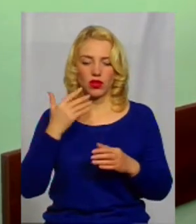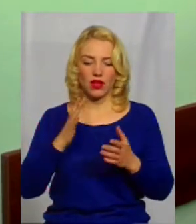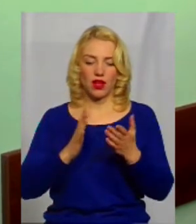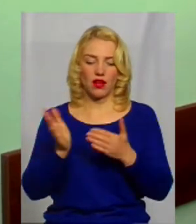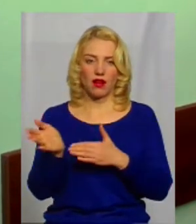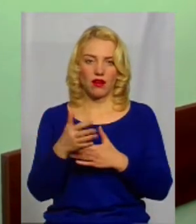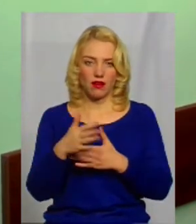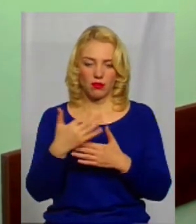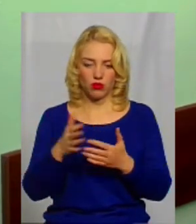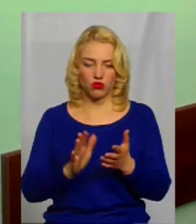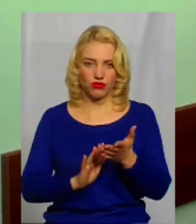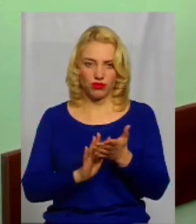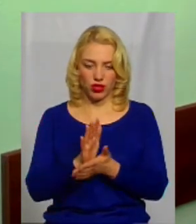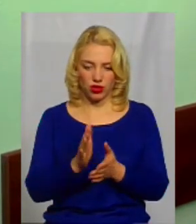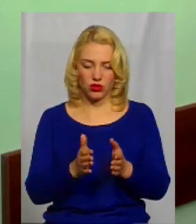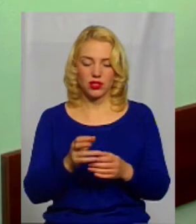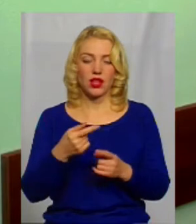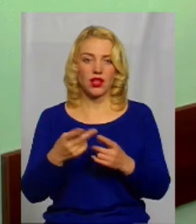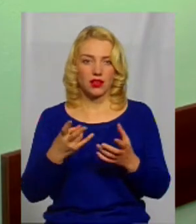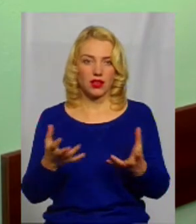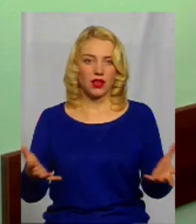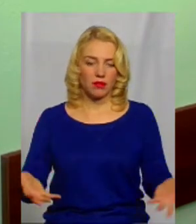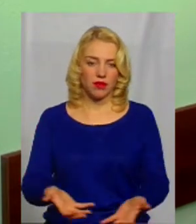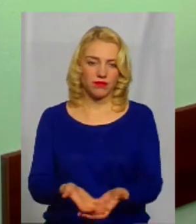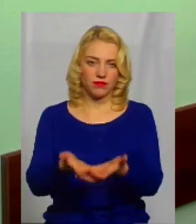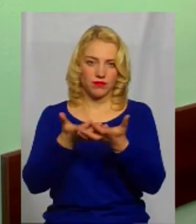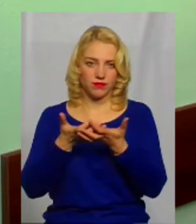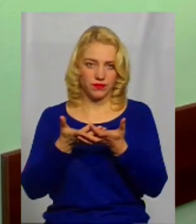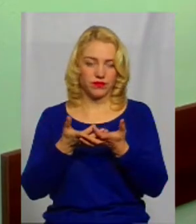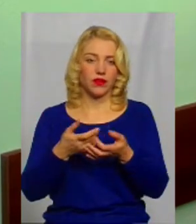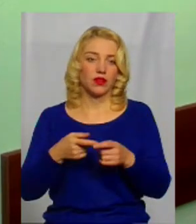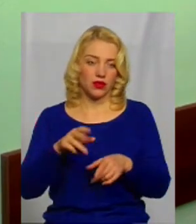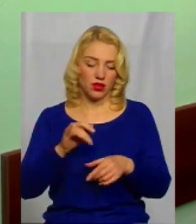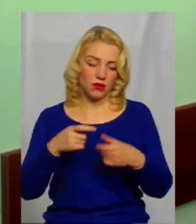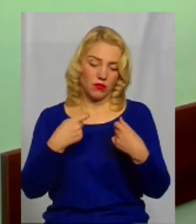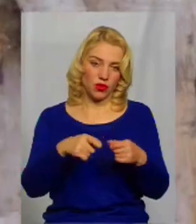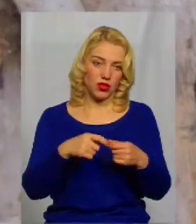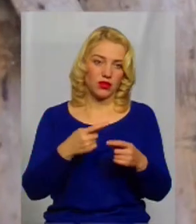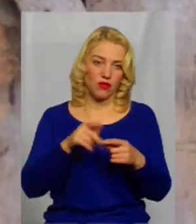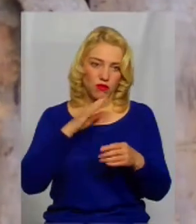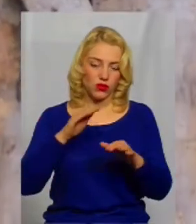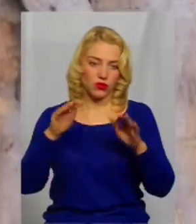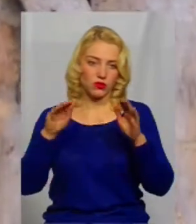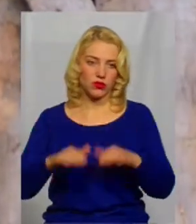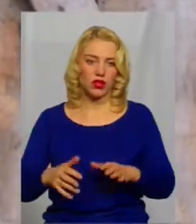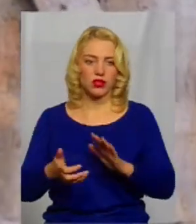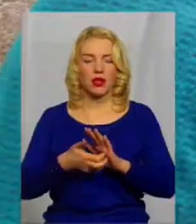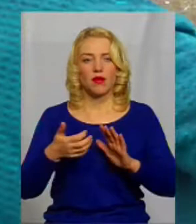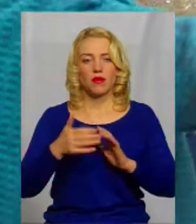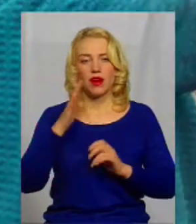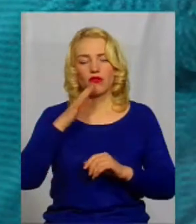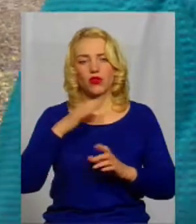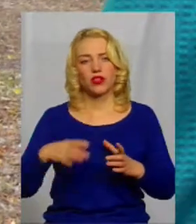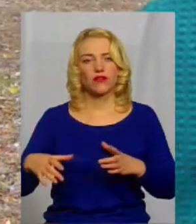її добути. І як товар вже забрати і реалізувати, вони випускають цю воду. Брак води у колодязях